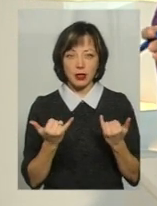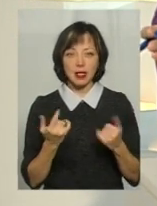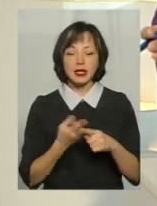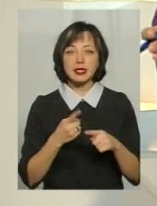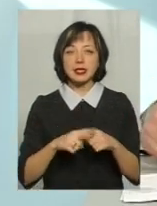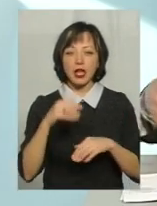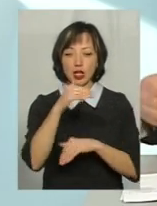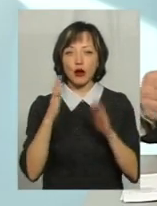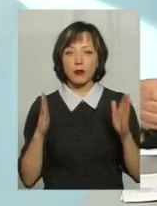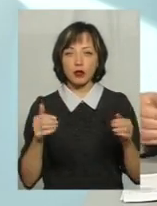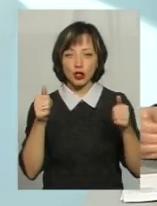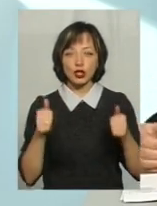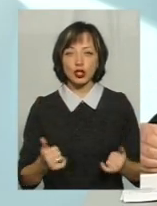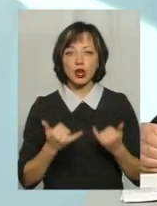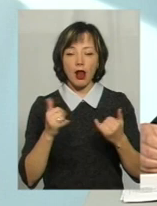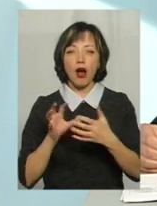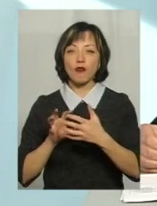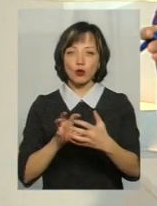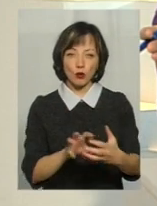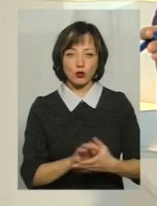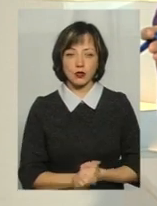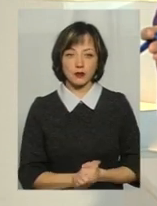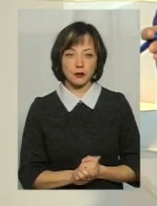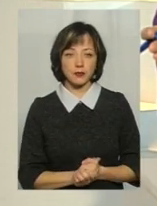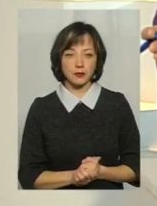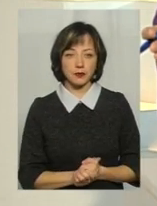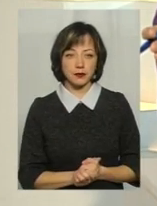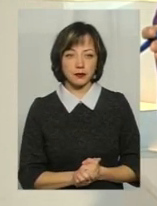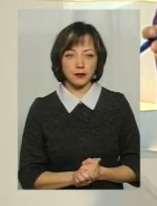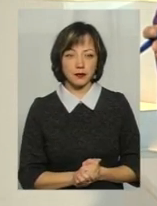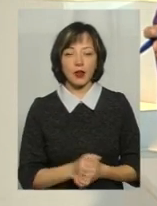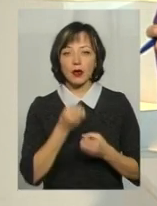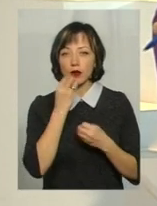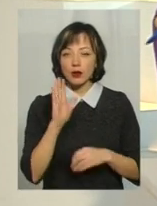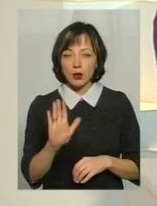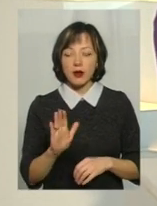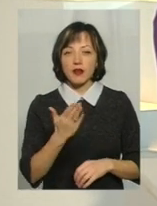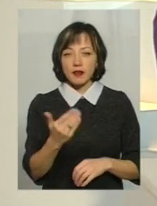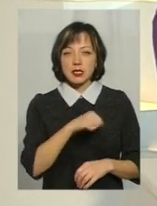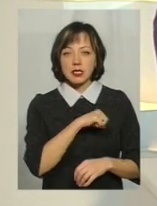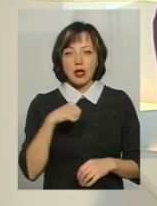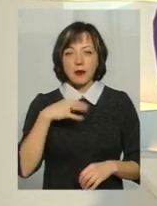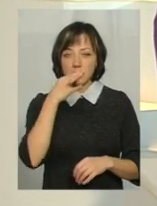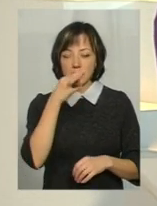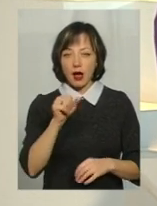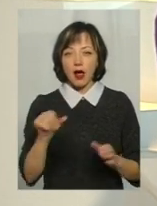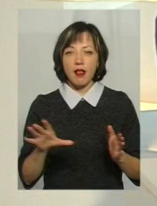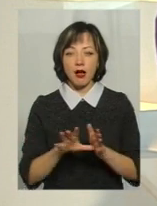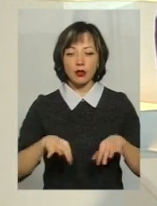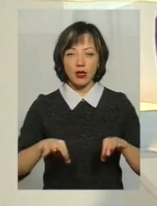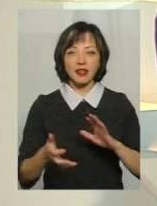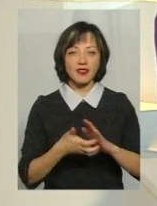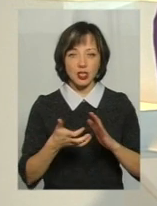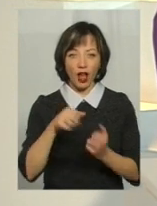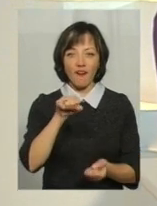маршрут? Це вже таблички будуть для автобусів. автобусів. Добре, але дивіться, ви самі сказали, що електронасу не вистачає